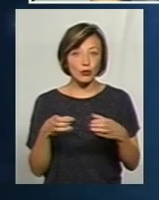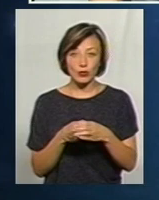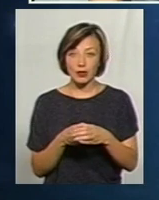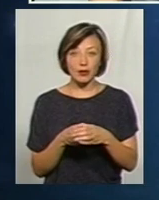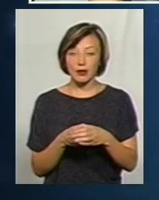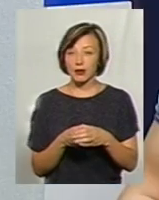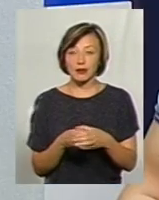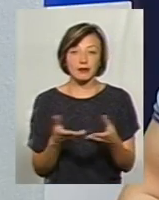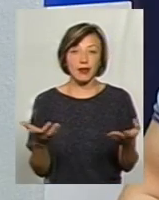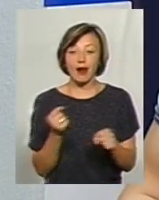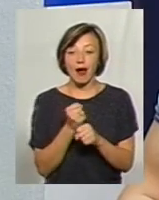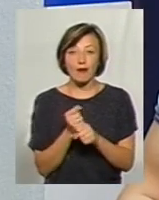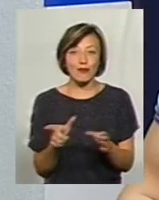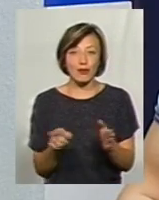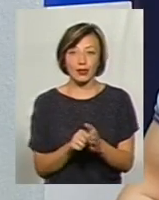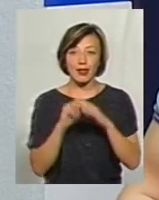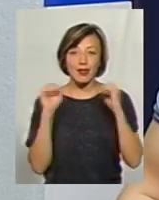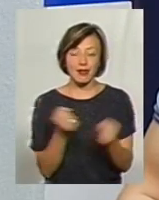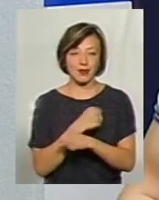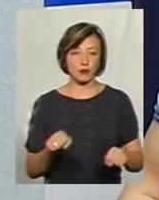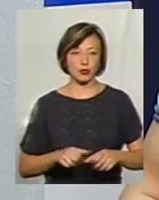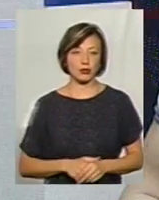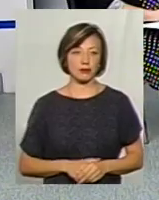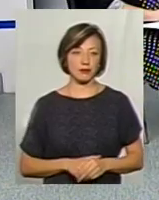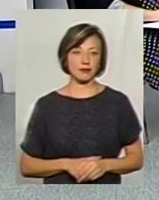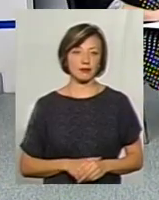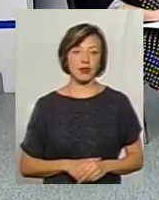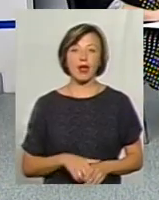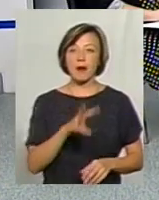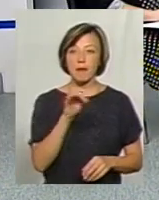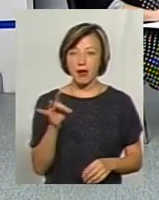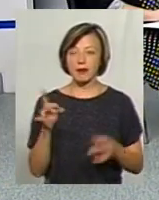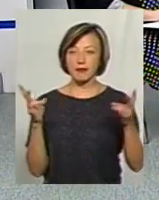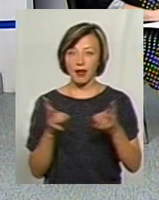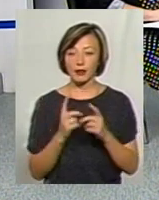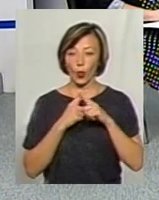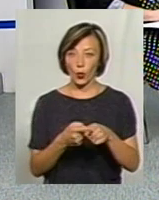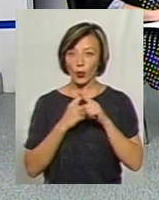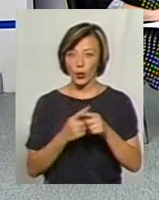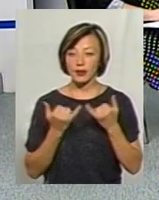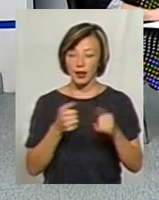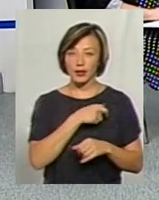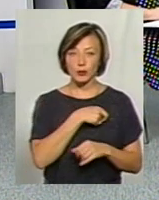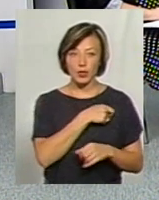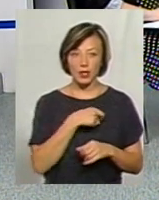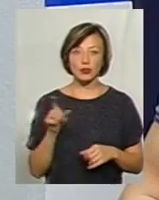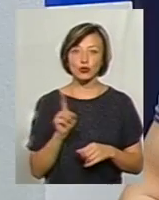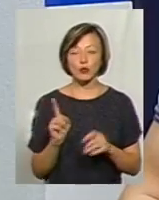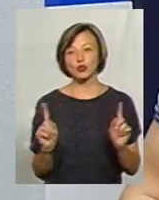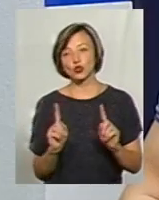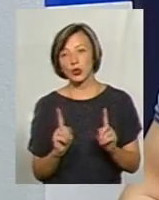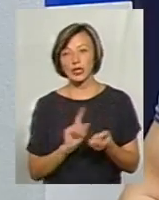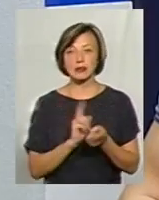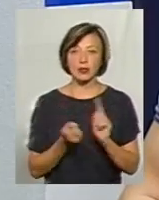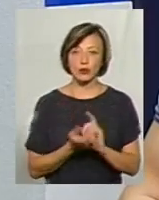пенсионеры, с которым он работать практически не может. то есть мэру надо идти на какие-то поблажки для депутатов, чтобы что-то